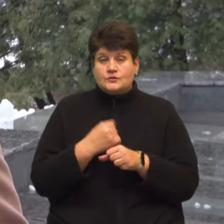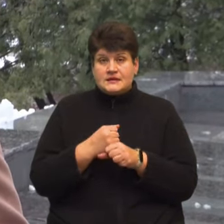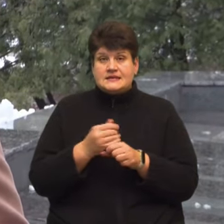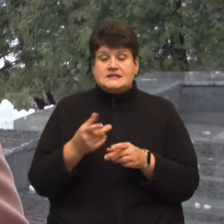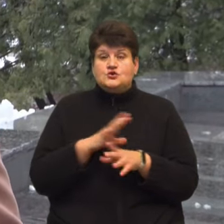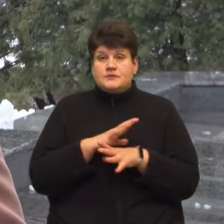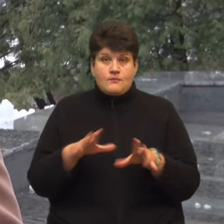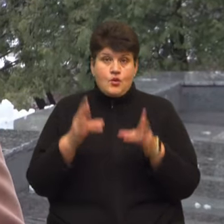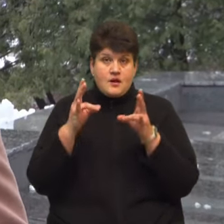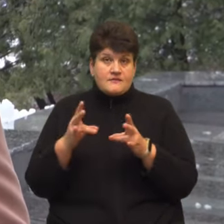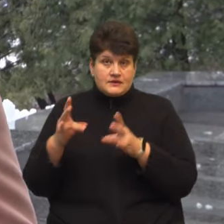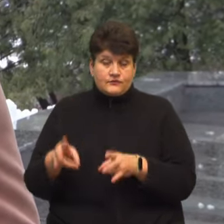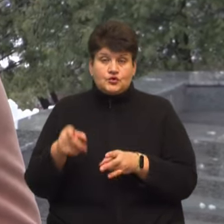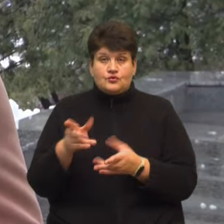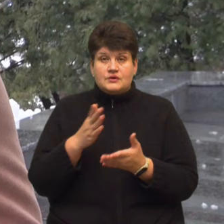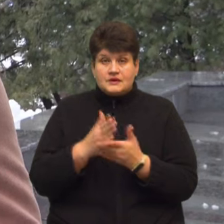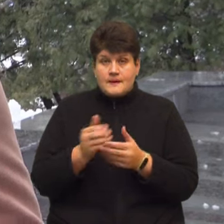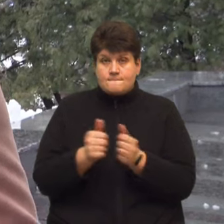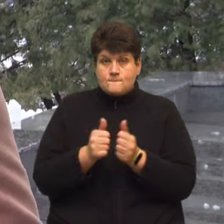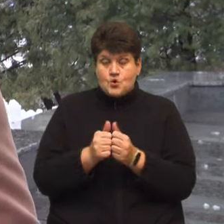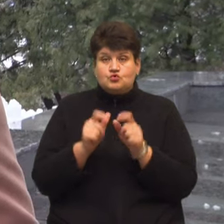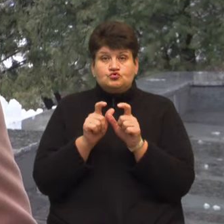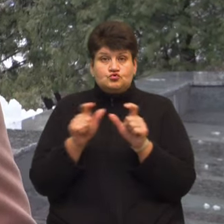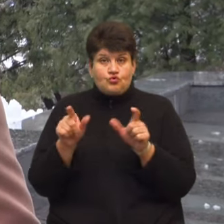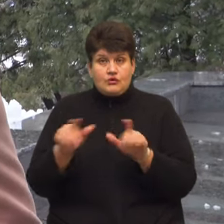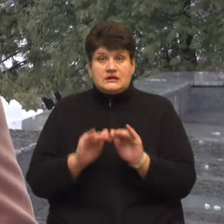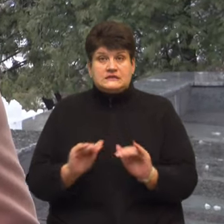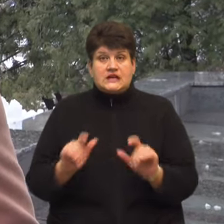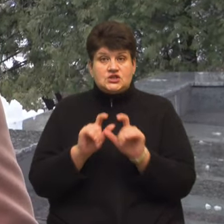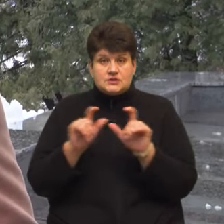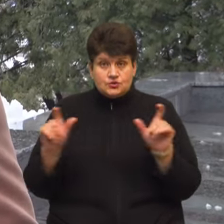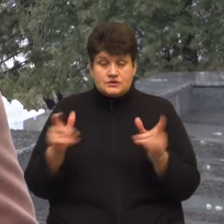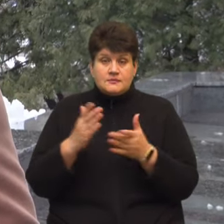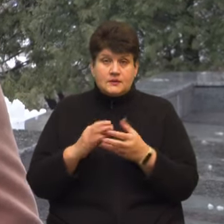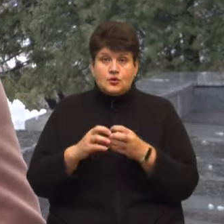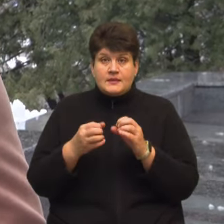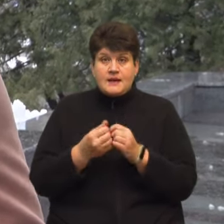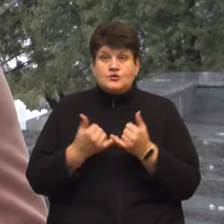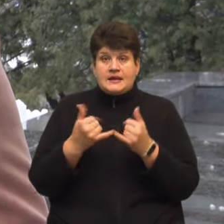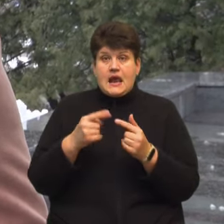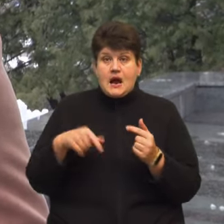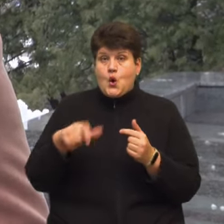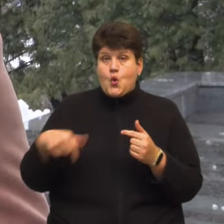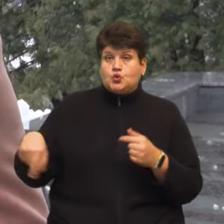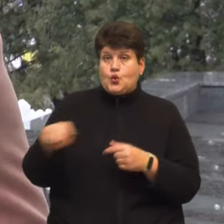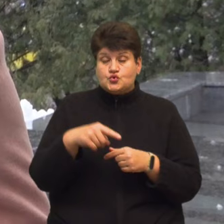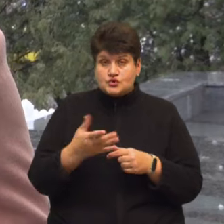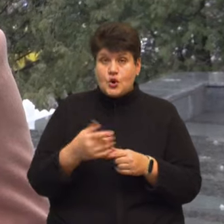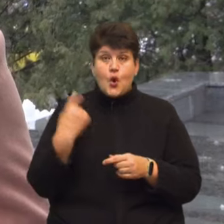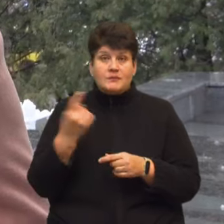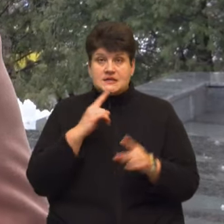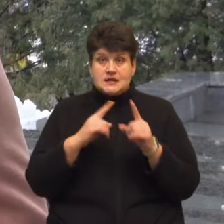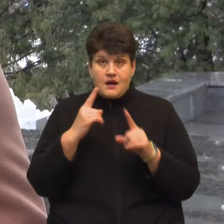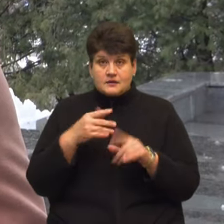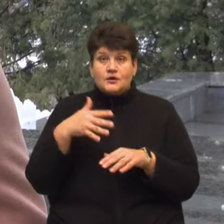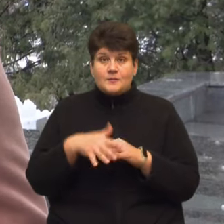аварійність, тому що воно знаходиться поруч школи і дитячого садочку, і несе загрозу для оточуючих. Тобто, обласна рада, я так